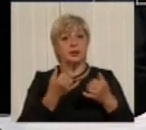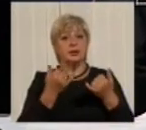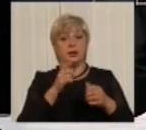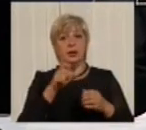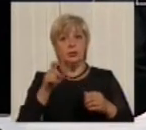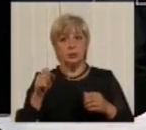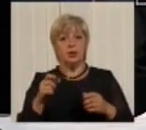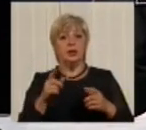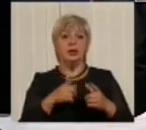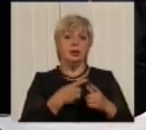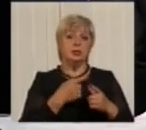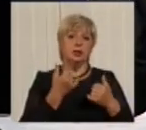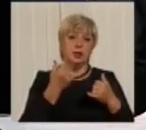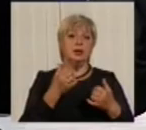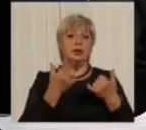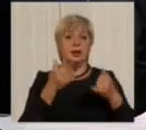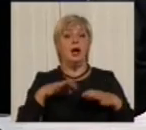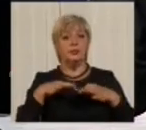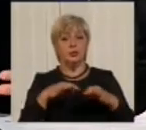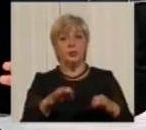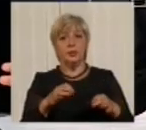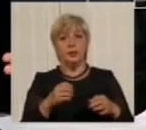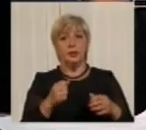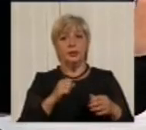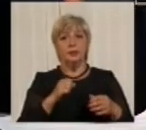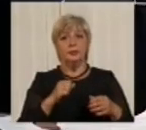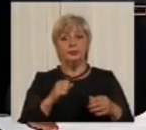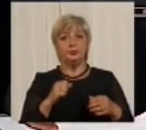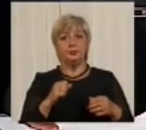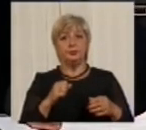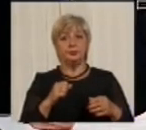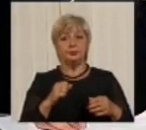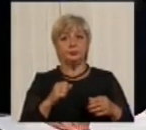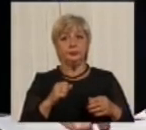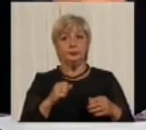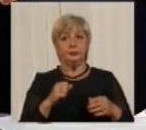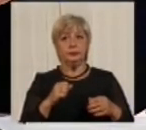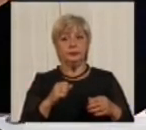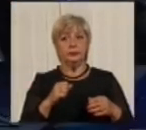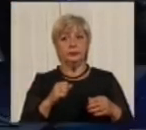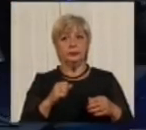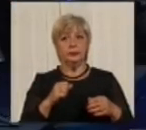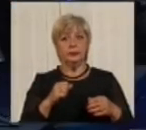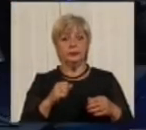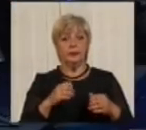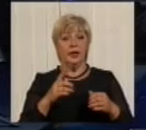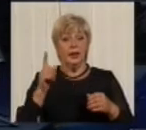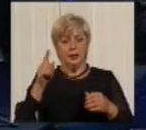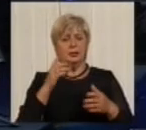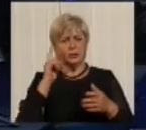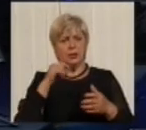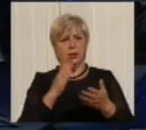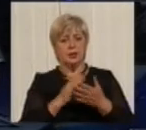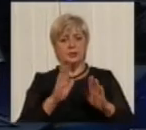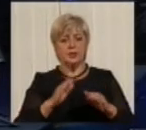вулиця в Соборному районі, але це до нас ще хтось встановив там лежачі поліцейські через кожні 50 метрів.